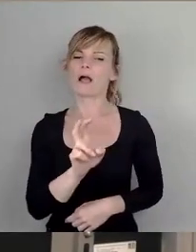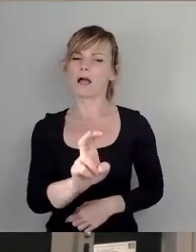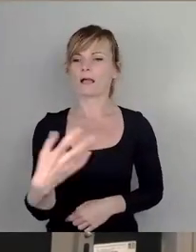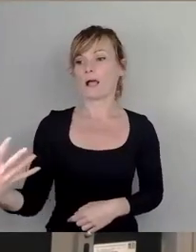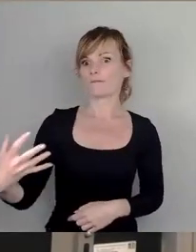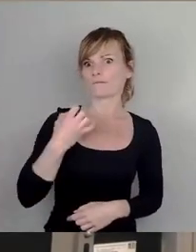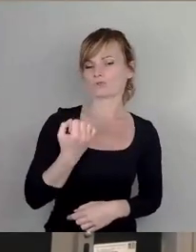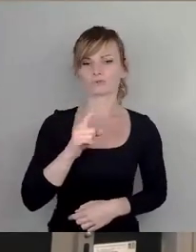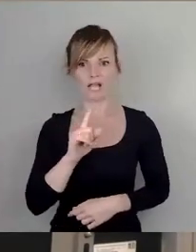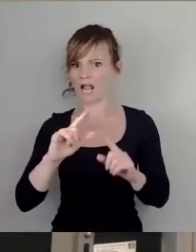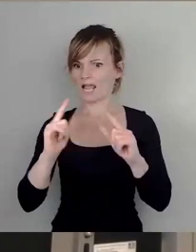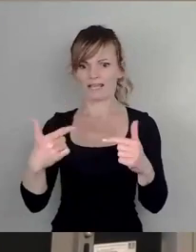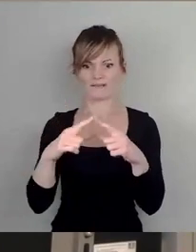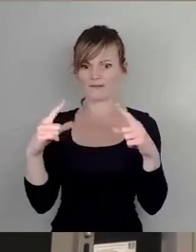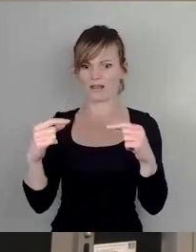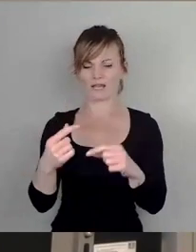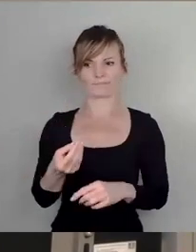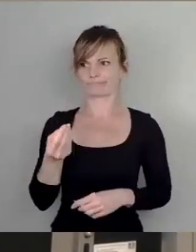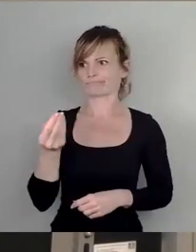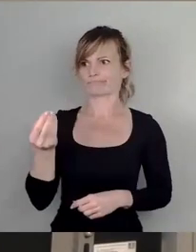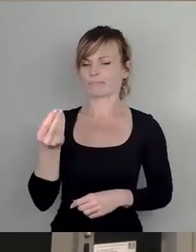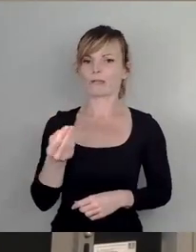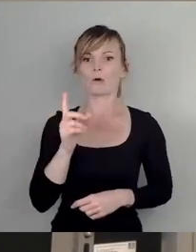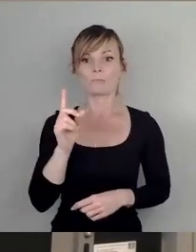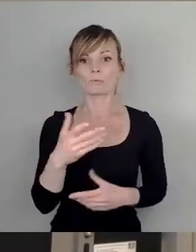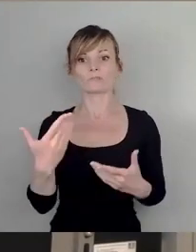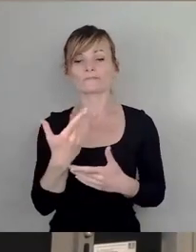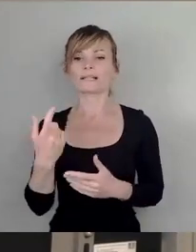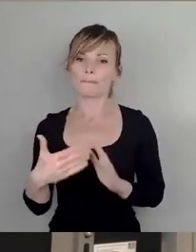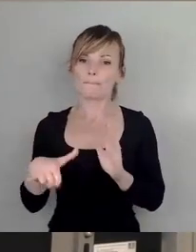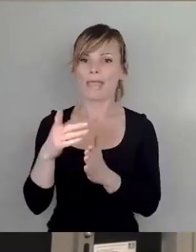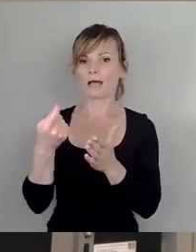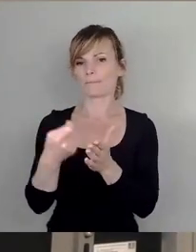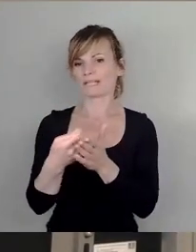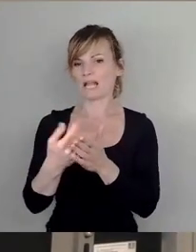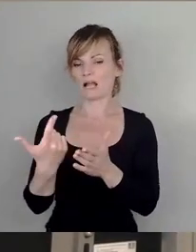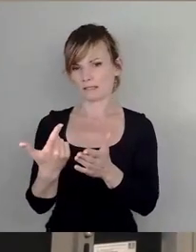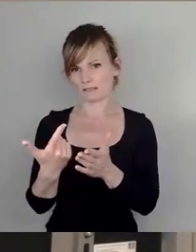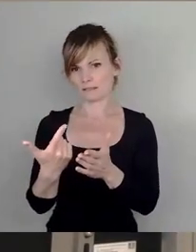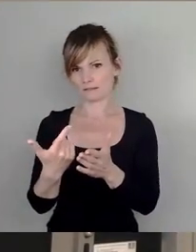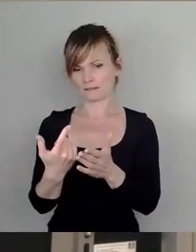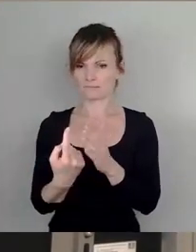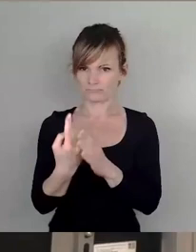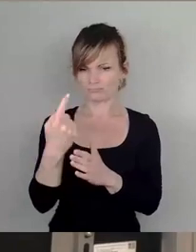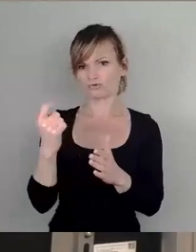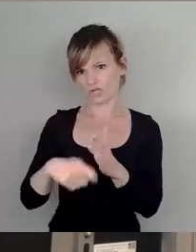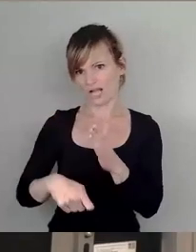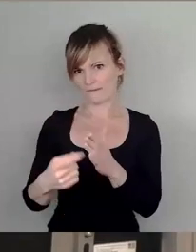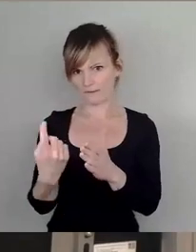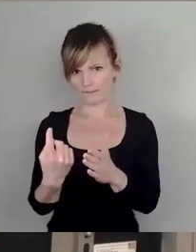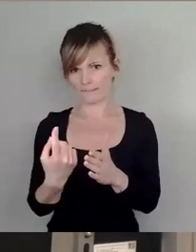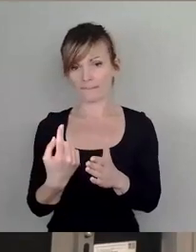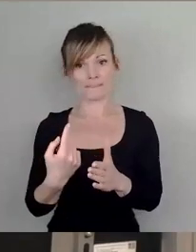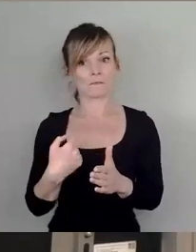dann muss ich natürlich ein sogenanntes erhöhtes Beförderungsgeld bezahlen. Wenn ich das nicht bezahlen will